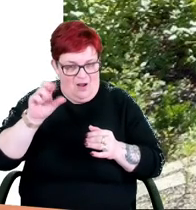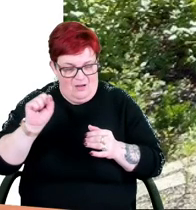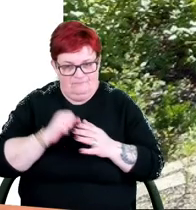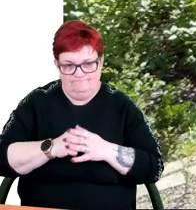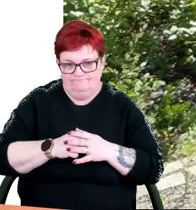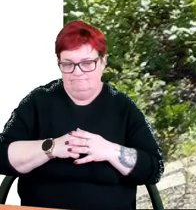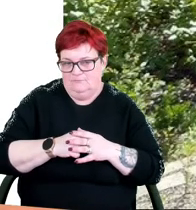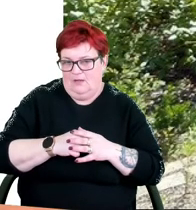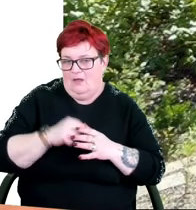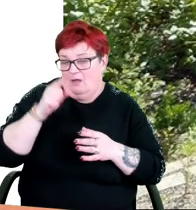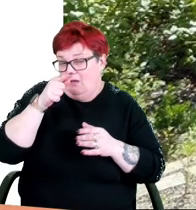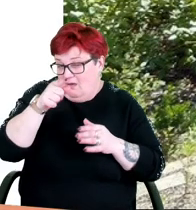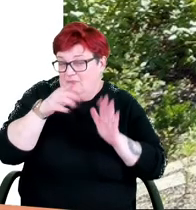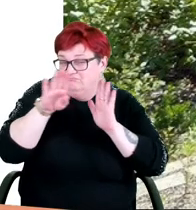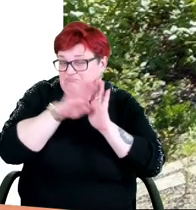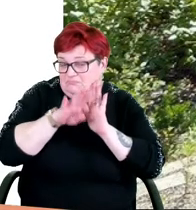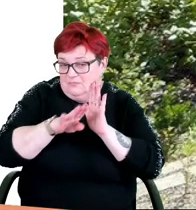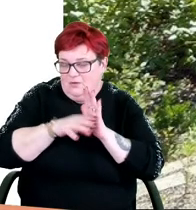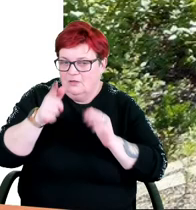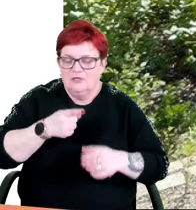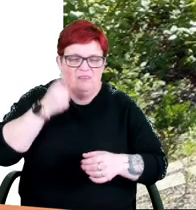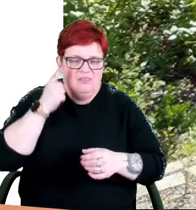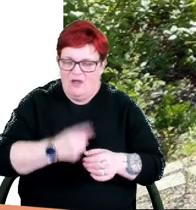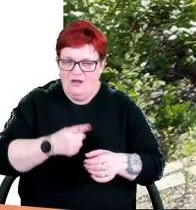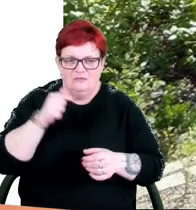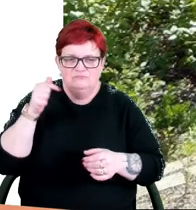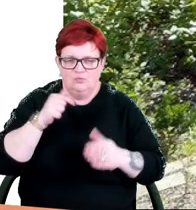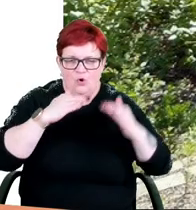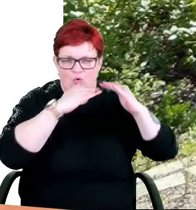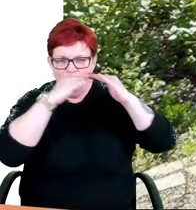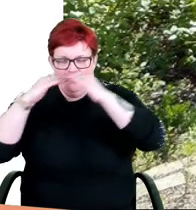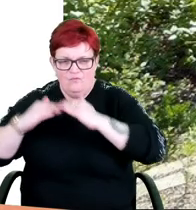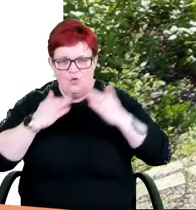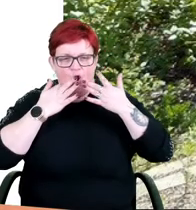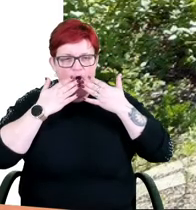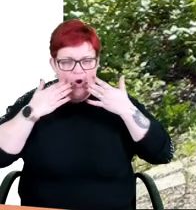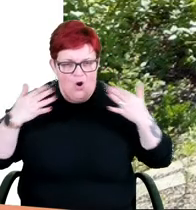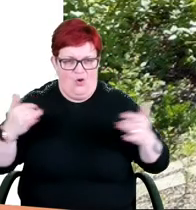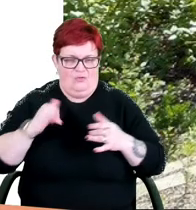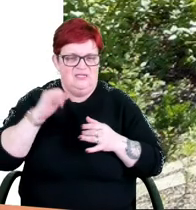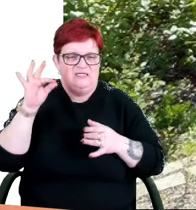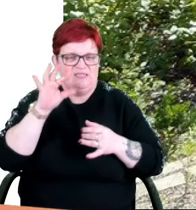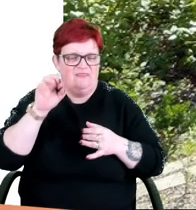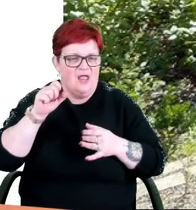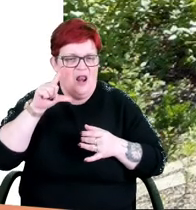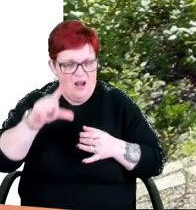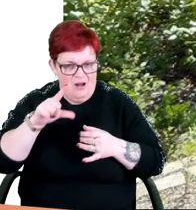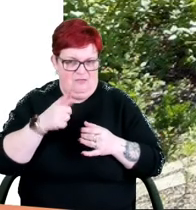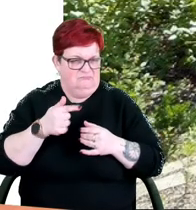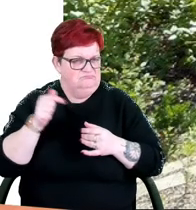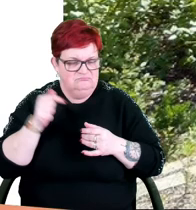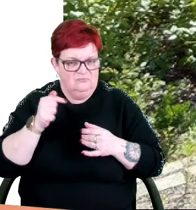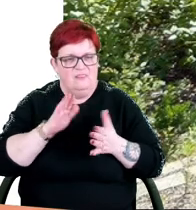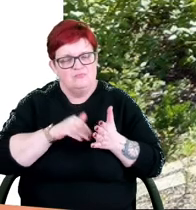Ustalenia w zakresie małej architektury nakazują ujednolicenie kolorystyki i stylu w obrębie jednej przestrzeni publicznej,